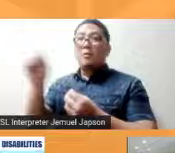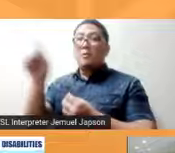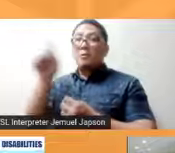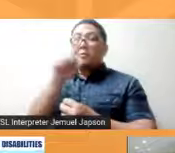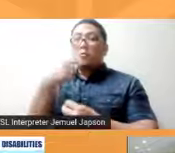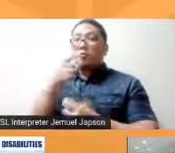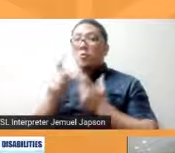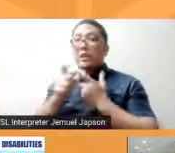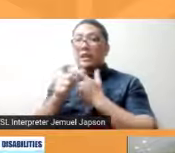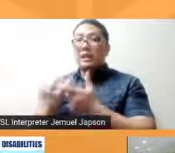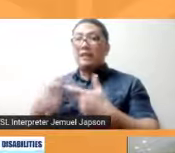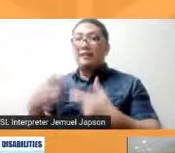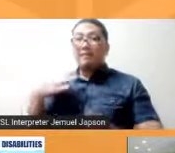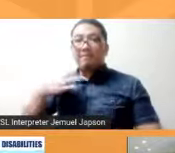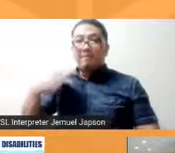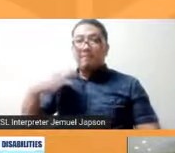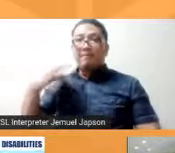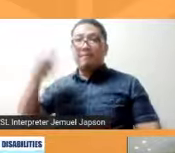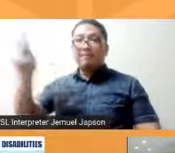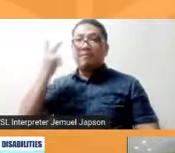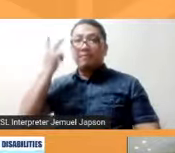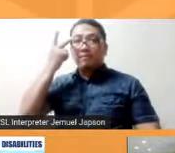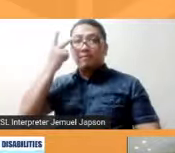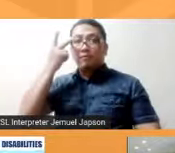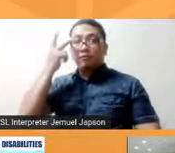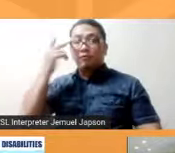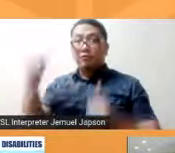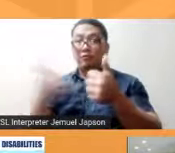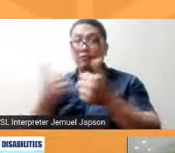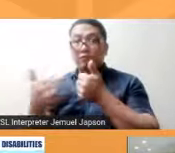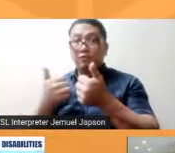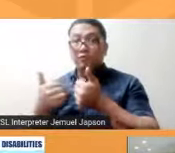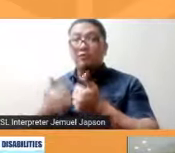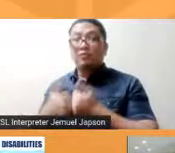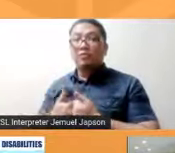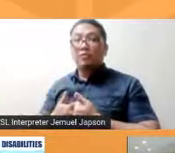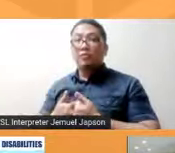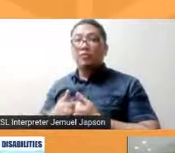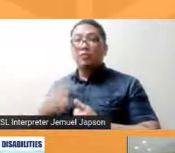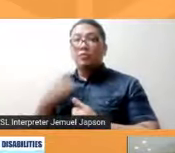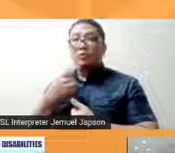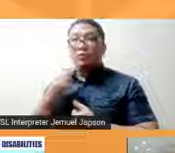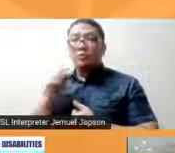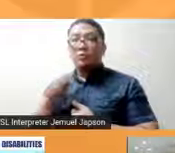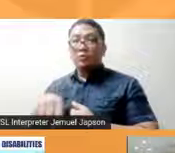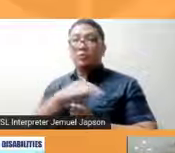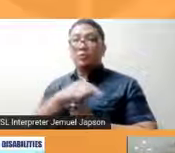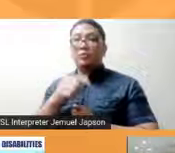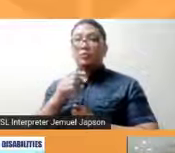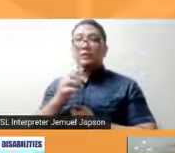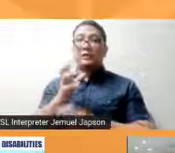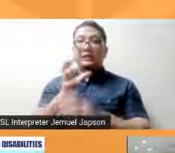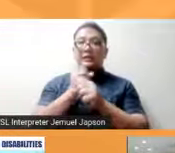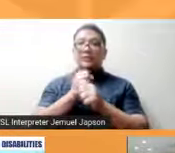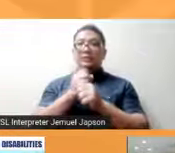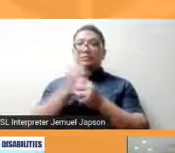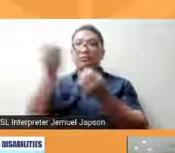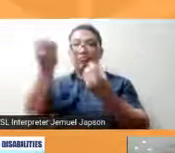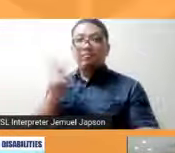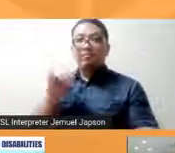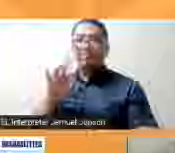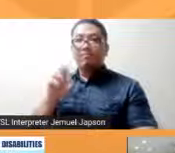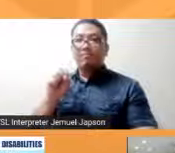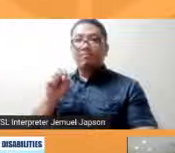may mga hadlang po bang na kaharap o mga hamon sa pagbuha ng mga nasabing informasyon Ms. Chrissy